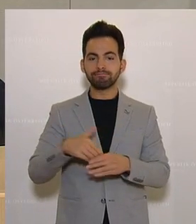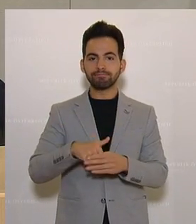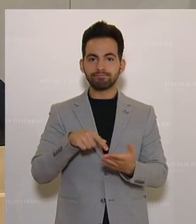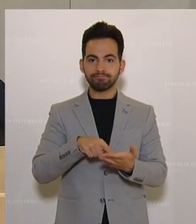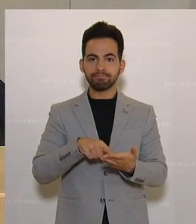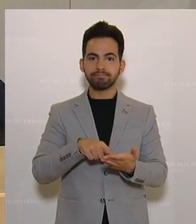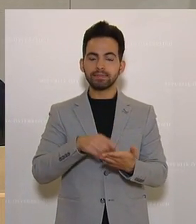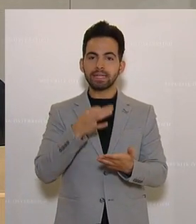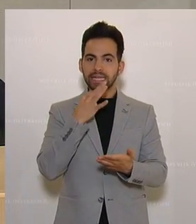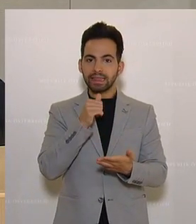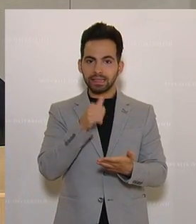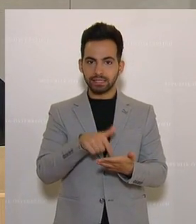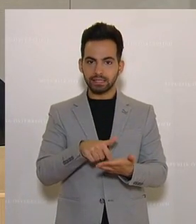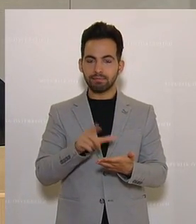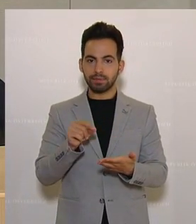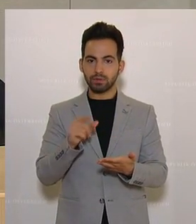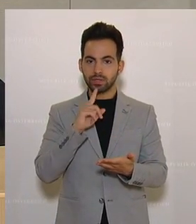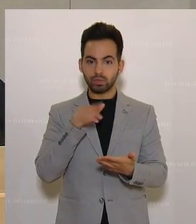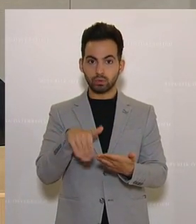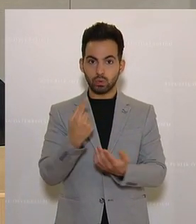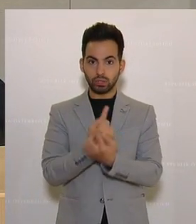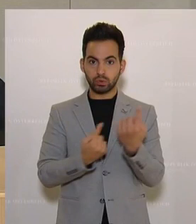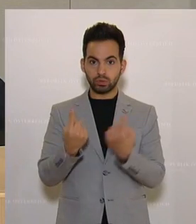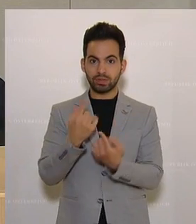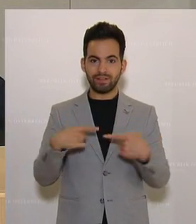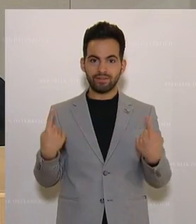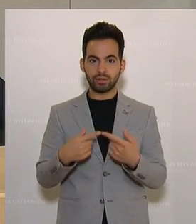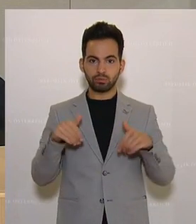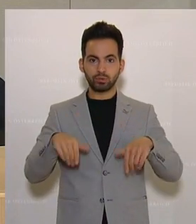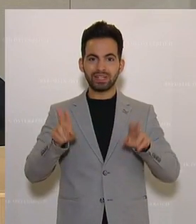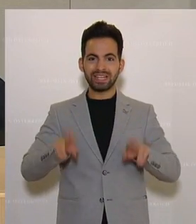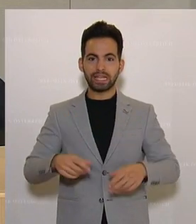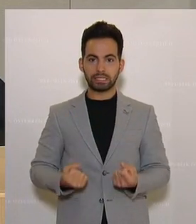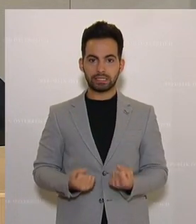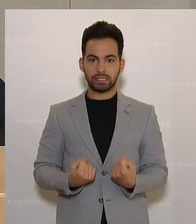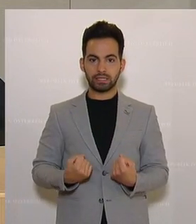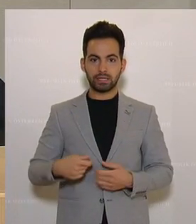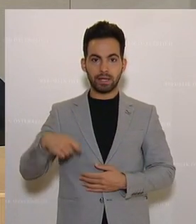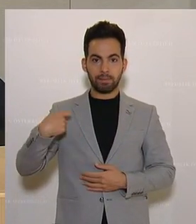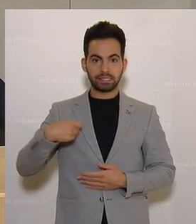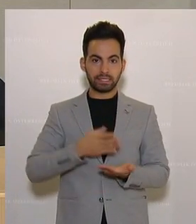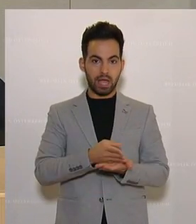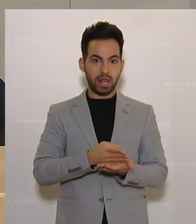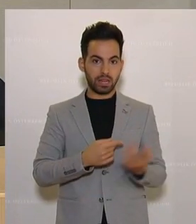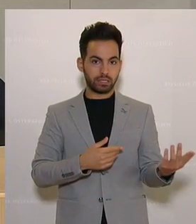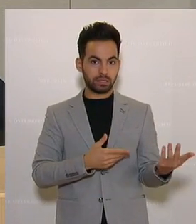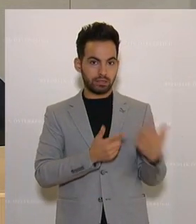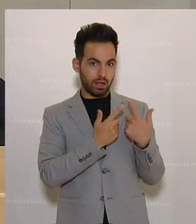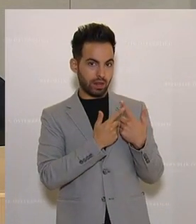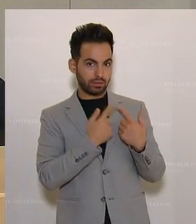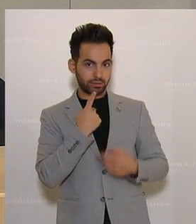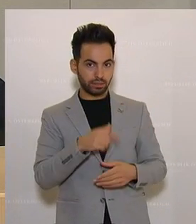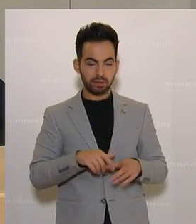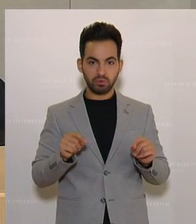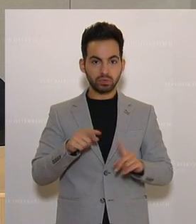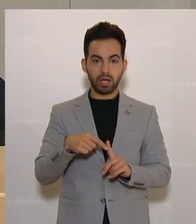Also in dieser Situation, glaube ich, sollten wir rechtssicher sein, so mir der Präsidentialdienst auch hier das erläutert hat.